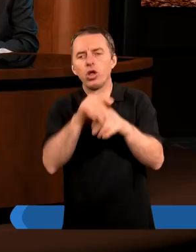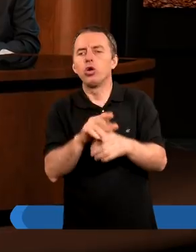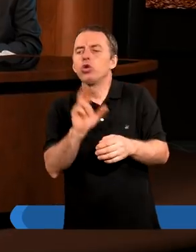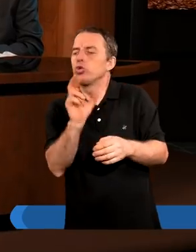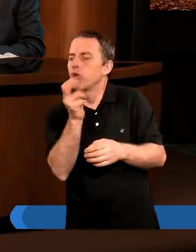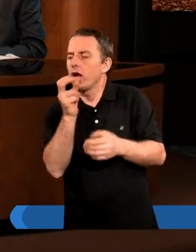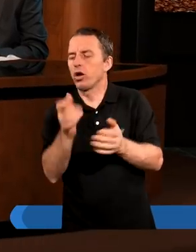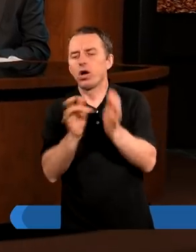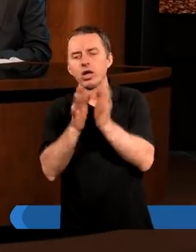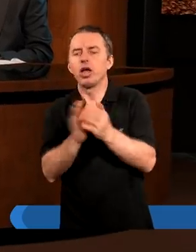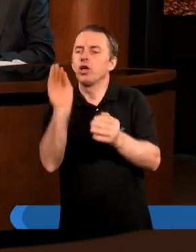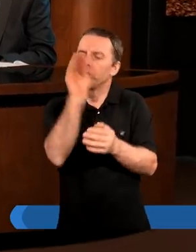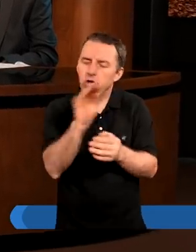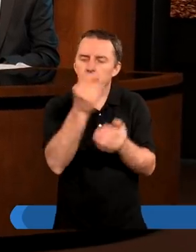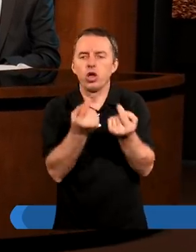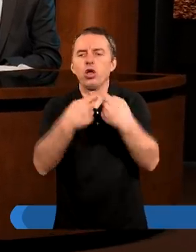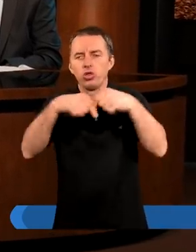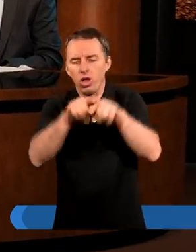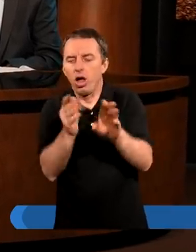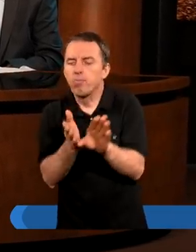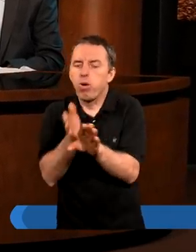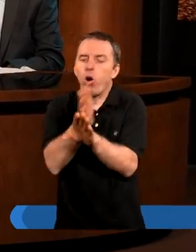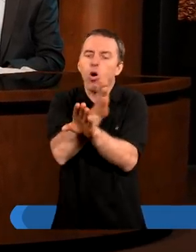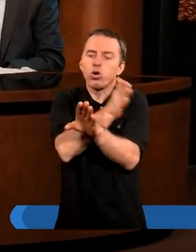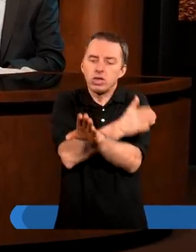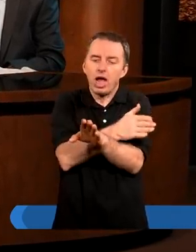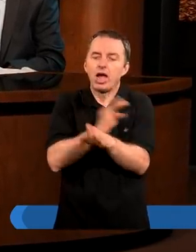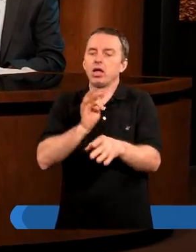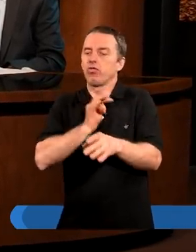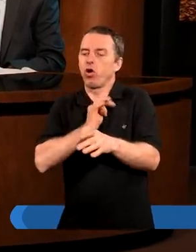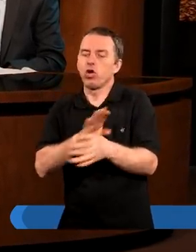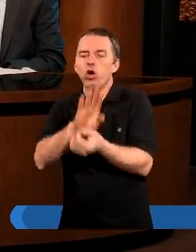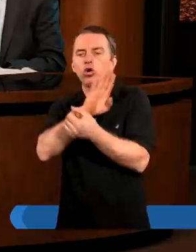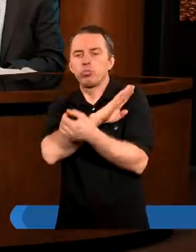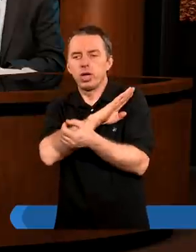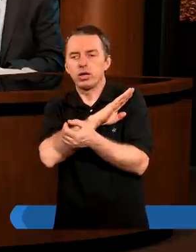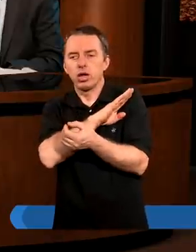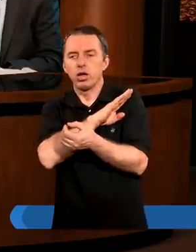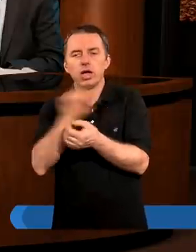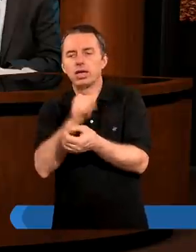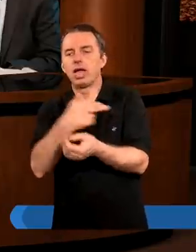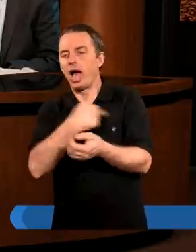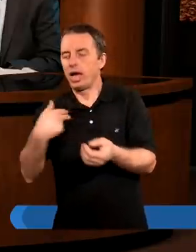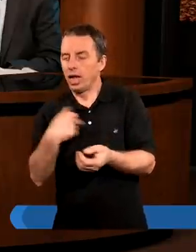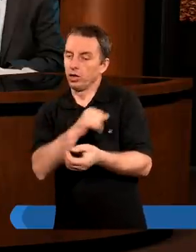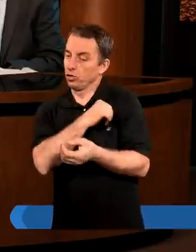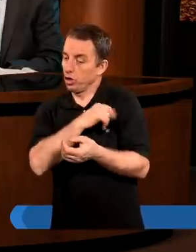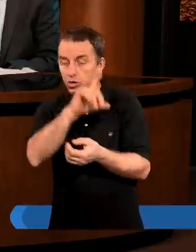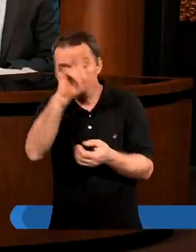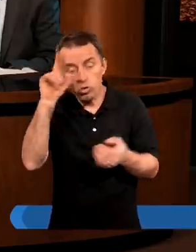czego Chrystus jeszcze dokonuje poza swoją śmiercią za nas grzesznych ludzi.